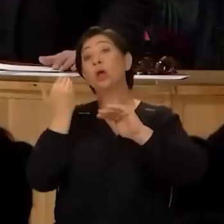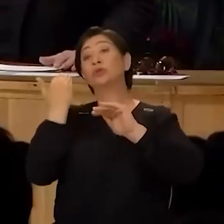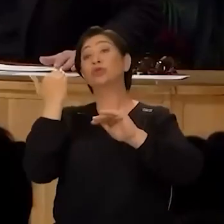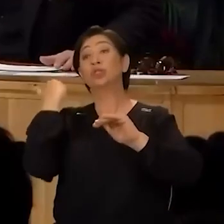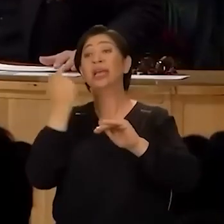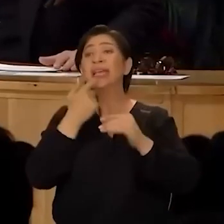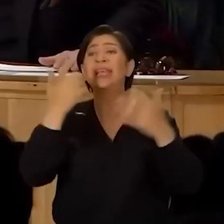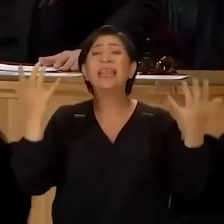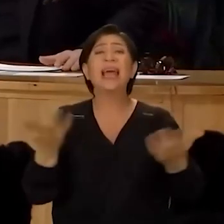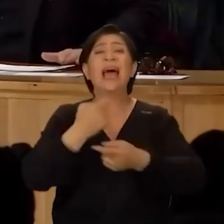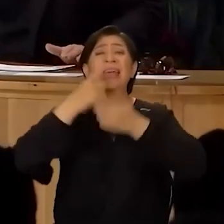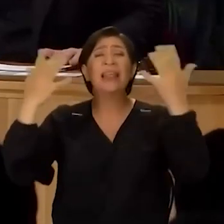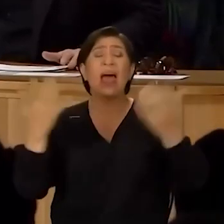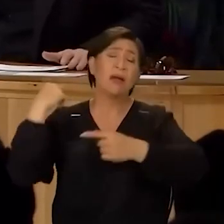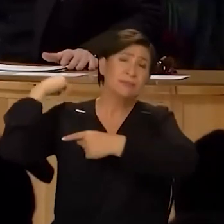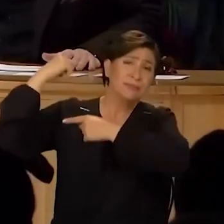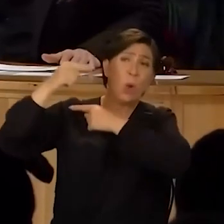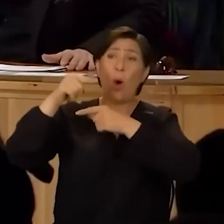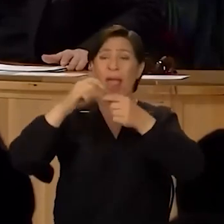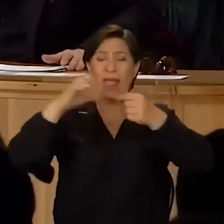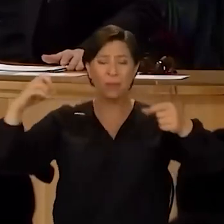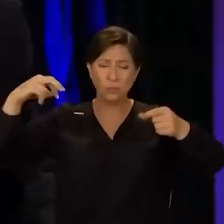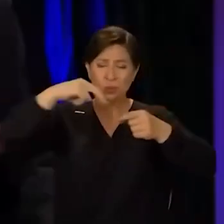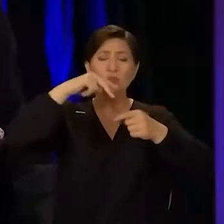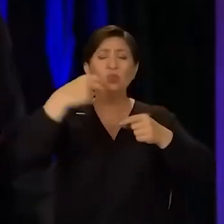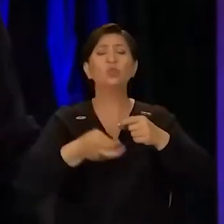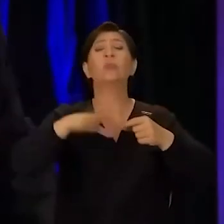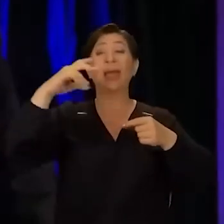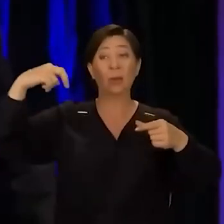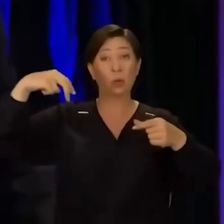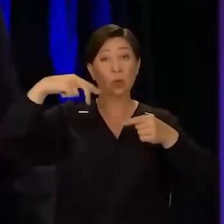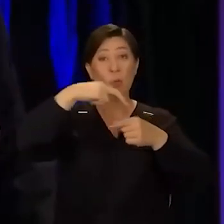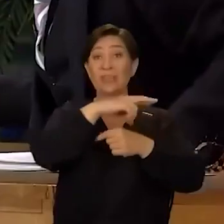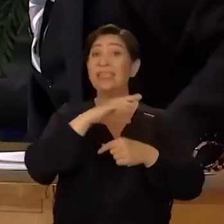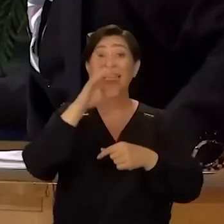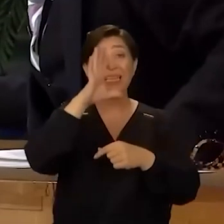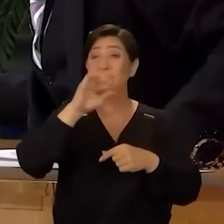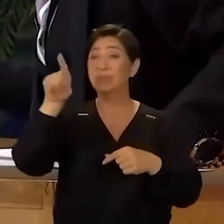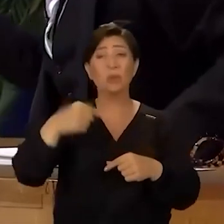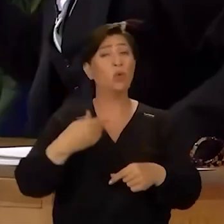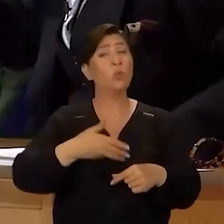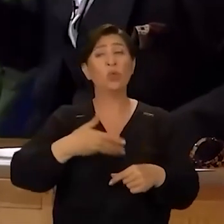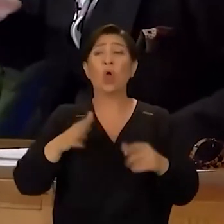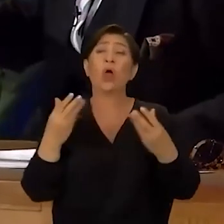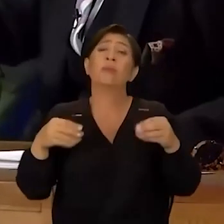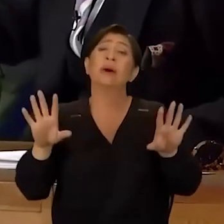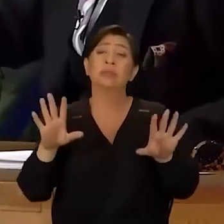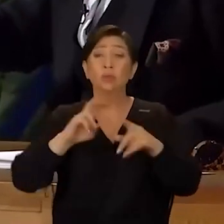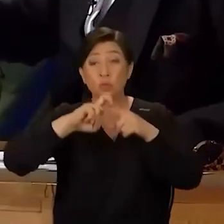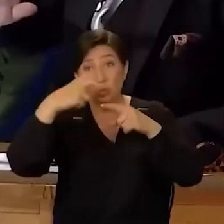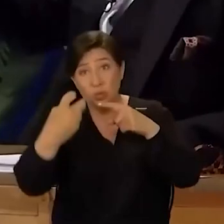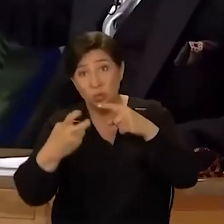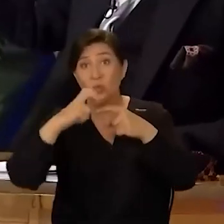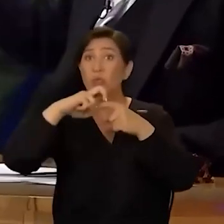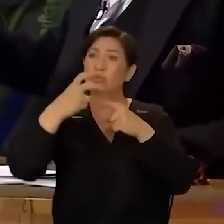yıllar yıllar boyunca o ipin üzerinden düşmeden yürümen kimsenin umurunda olmaz. Düştün, Çok güzel